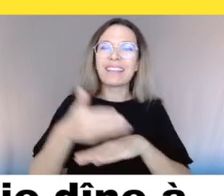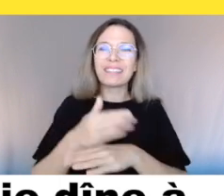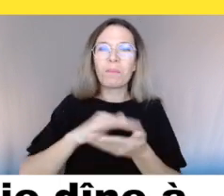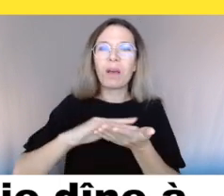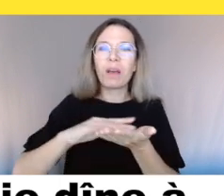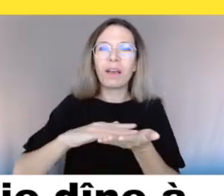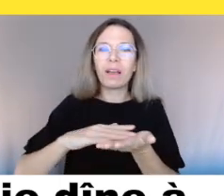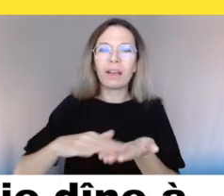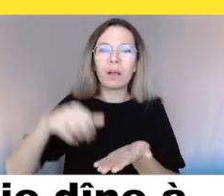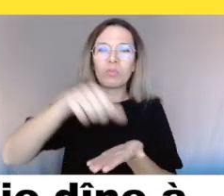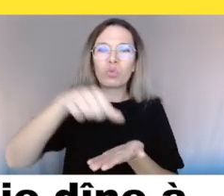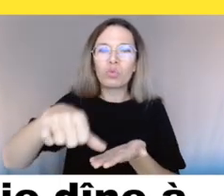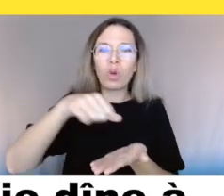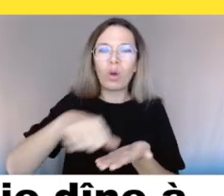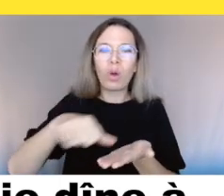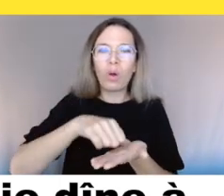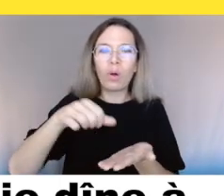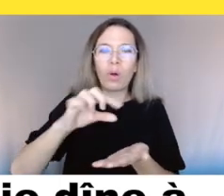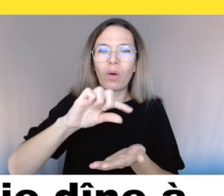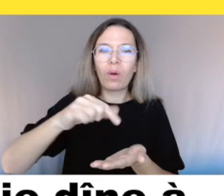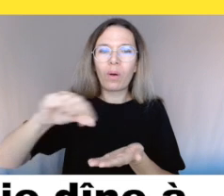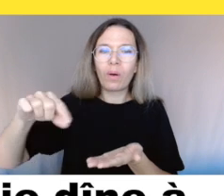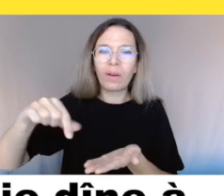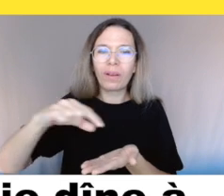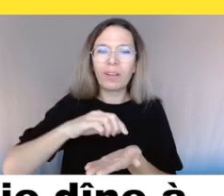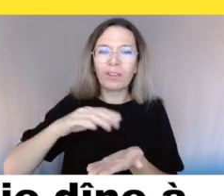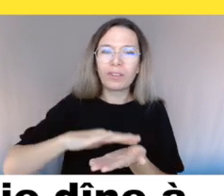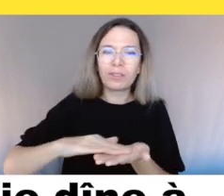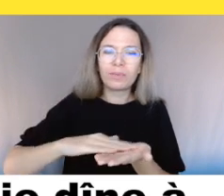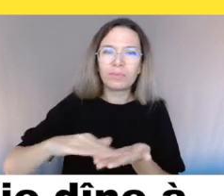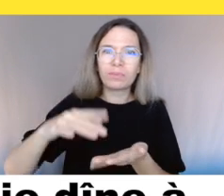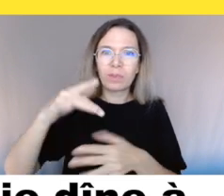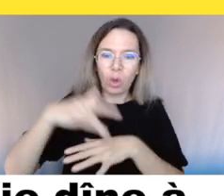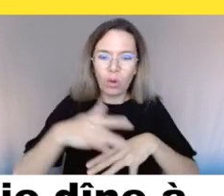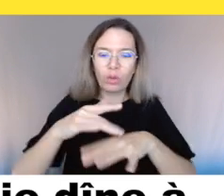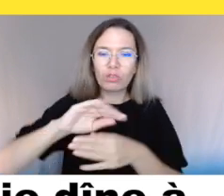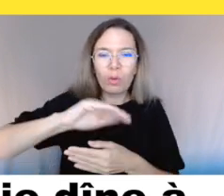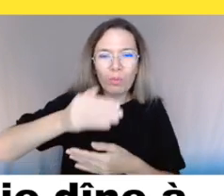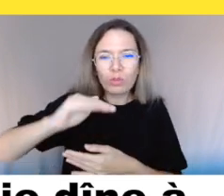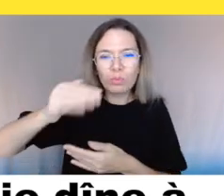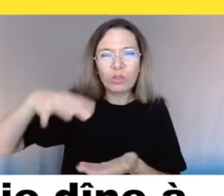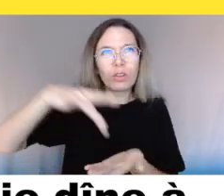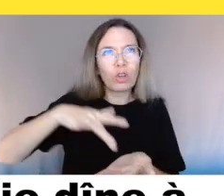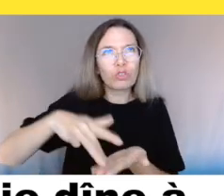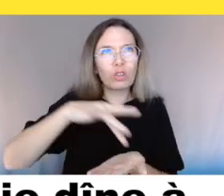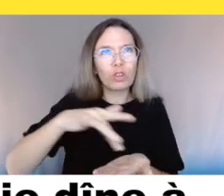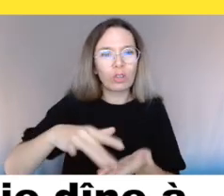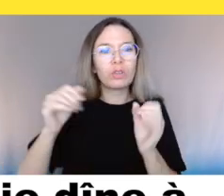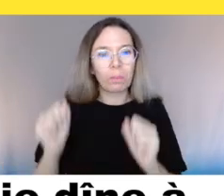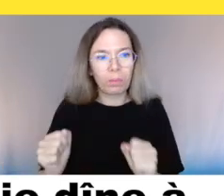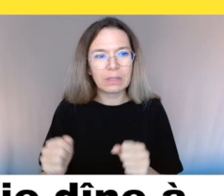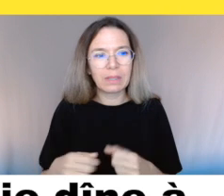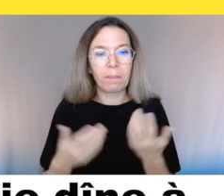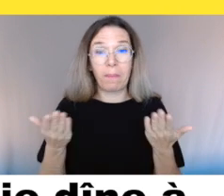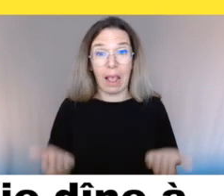comme ça, fais juste la passer, mais sinon, comme l'autre fois, elle ne fonctionnait pas, il fallait que je la rentre dedans